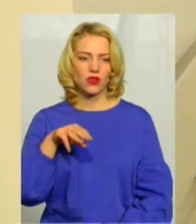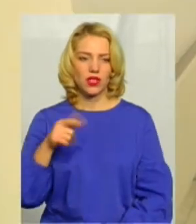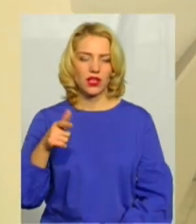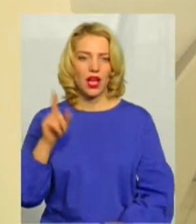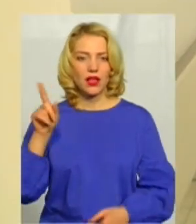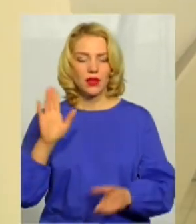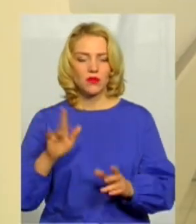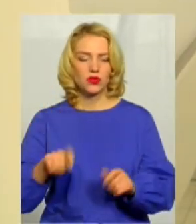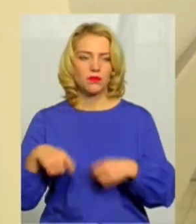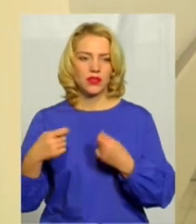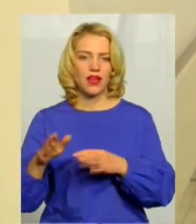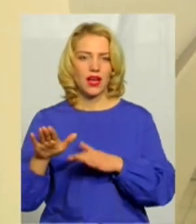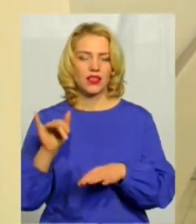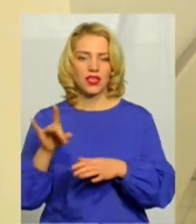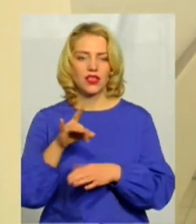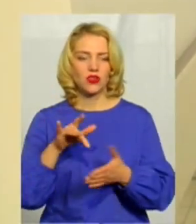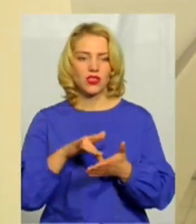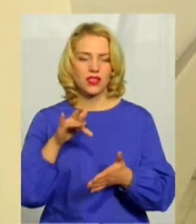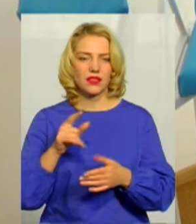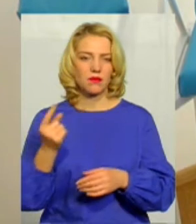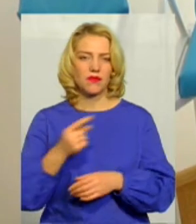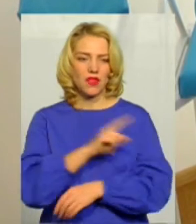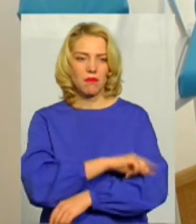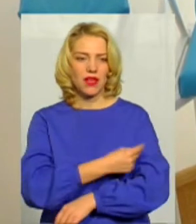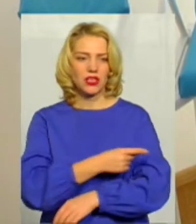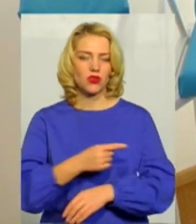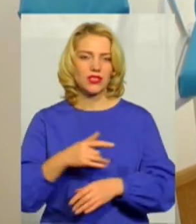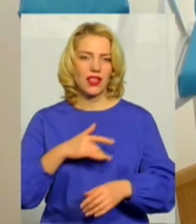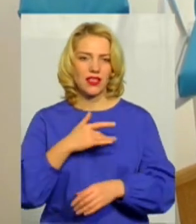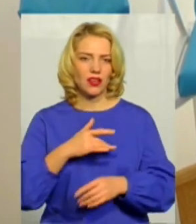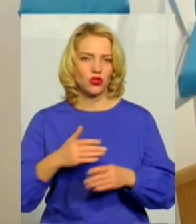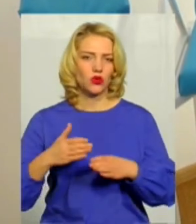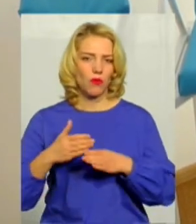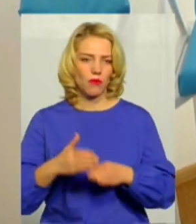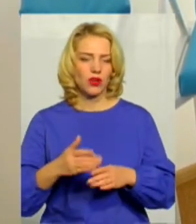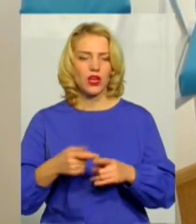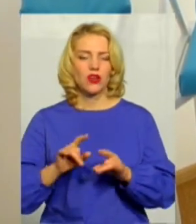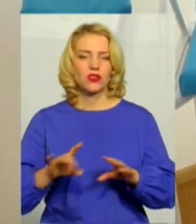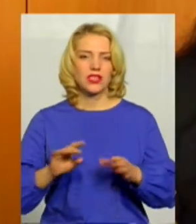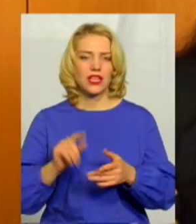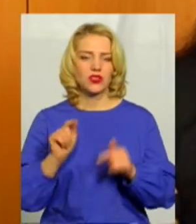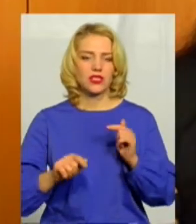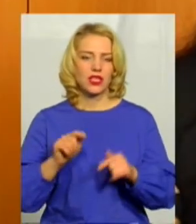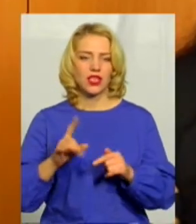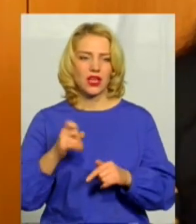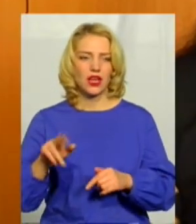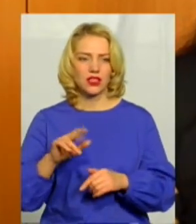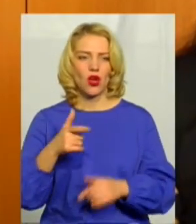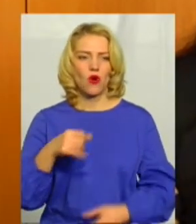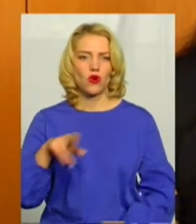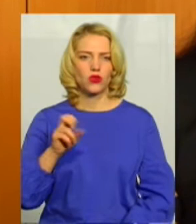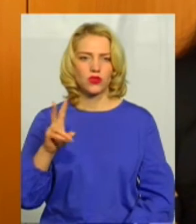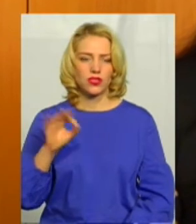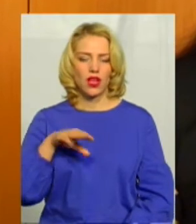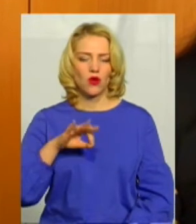передасть його в оренду районному центру первинної медико-санітарної допомоги, роз'яснює секретар ради Городоцької міської ОТГ Олена